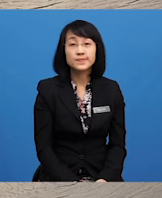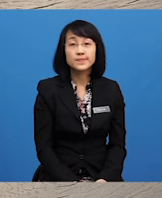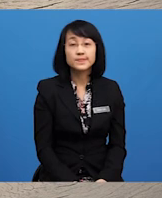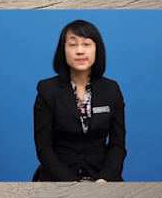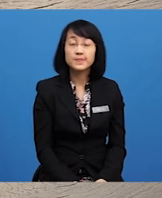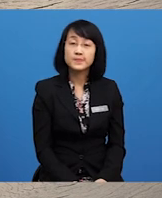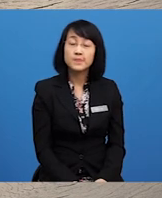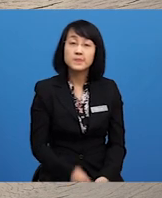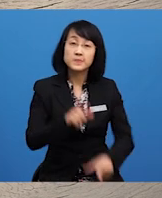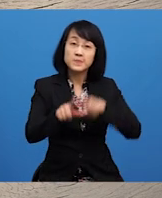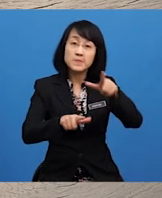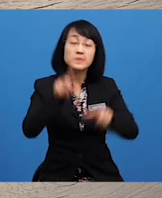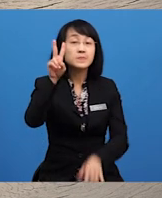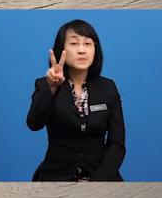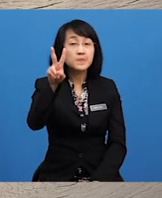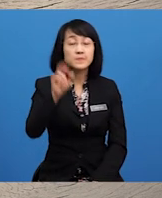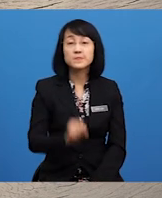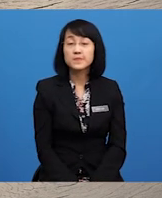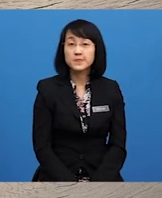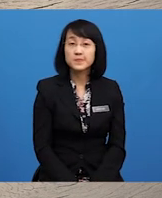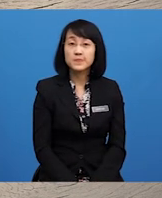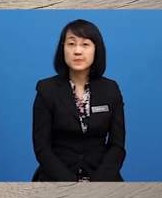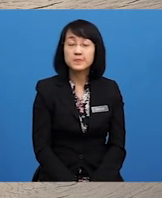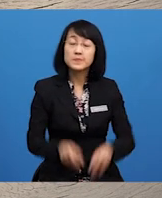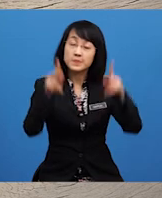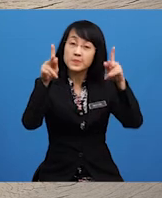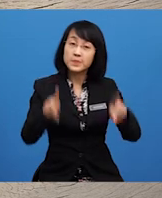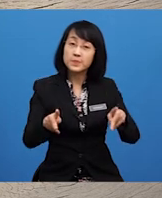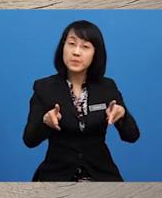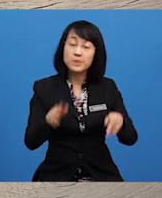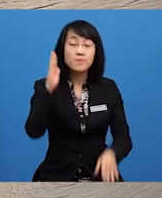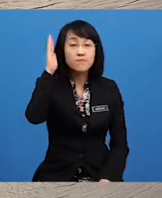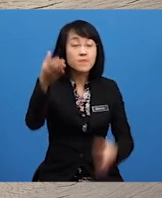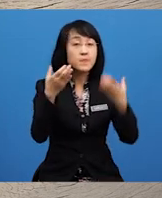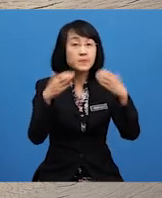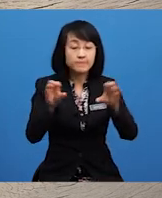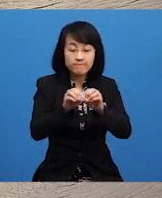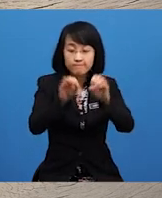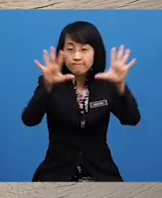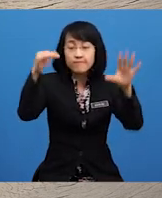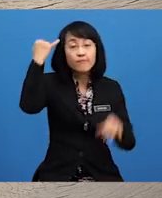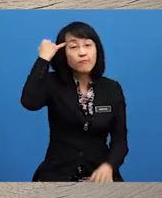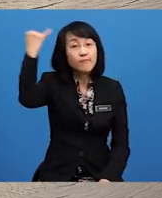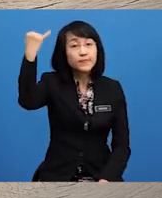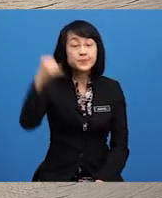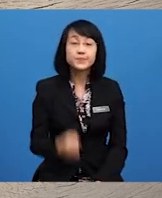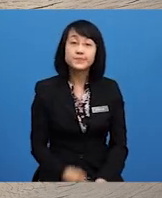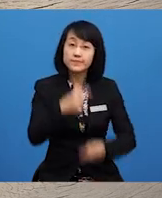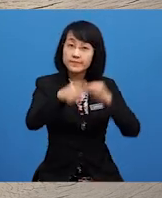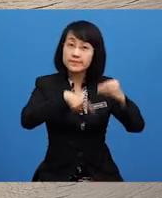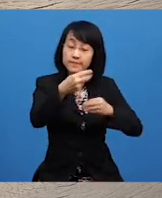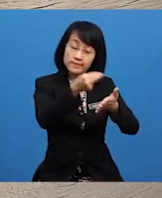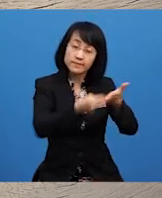Langkah kedua Pelajar akan cuba Mengembangkan idea Tentang